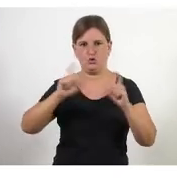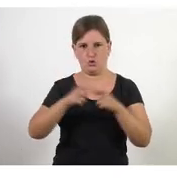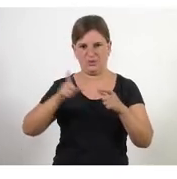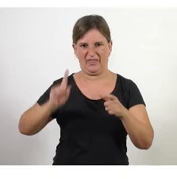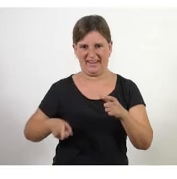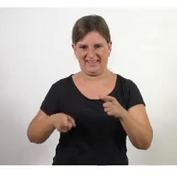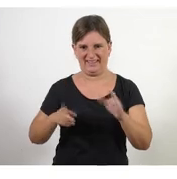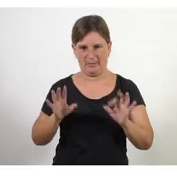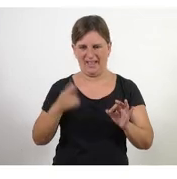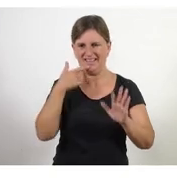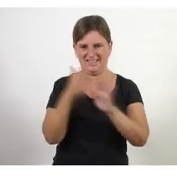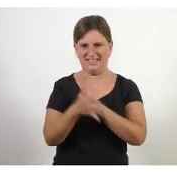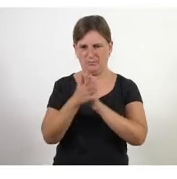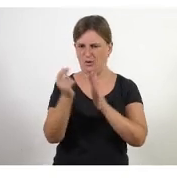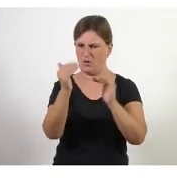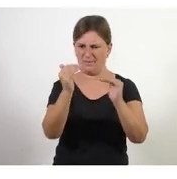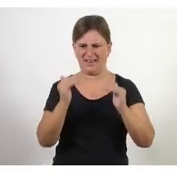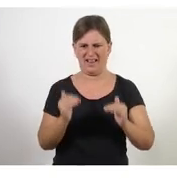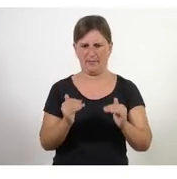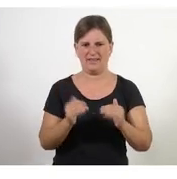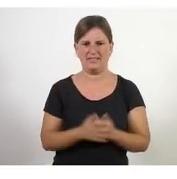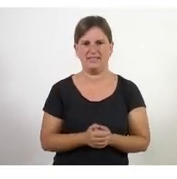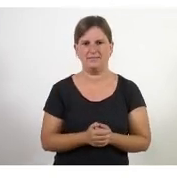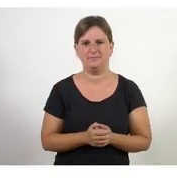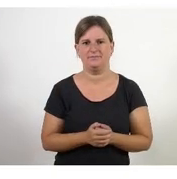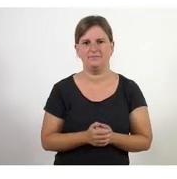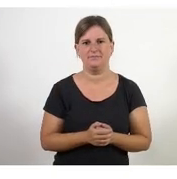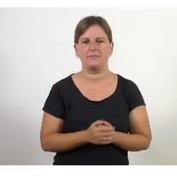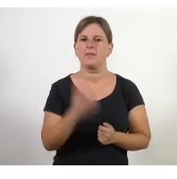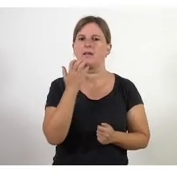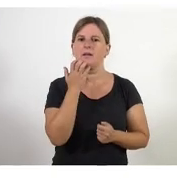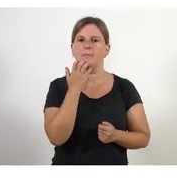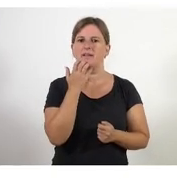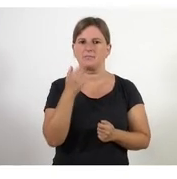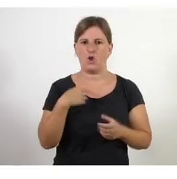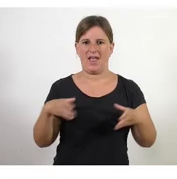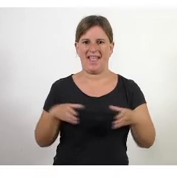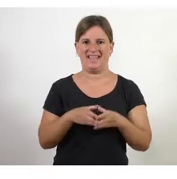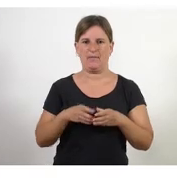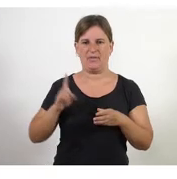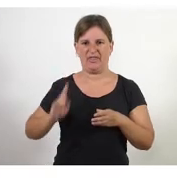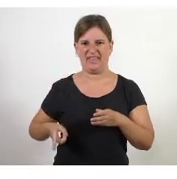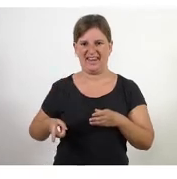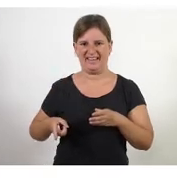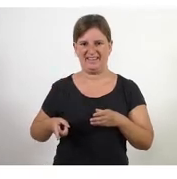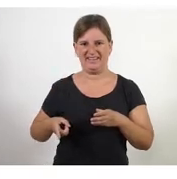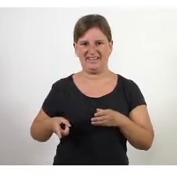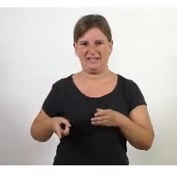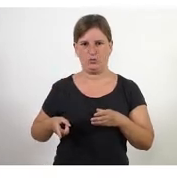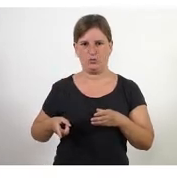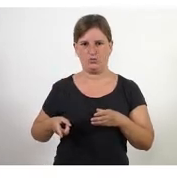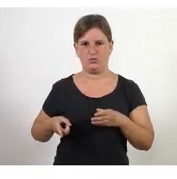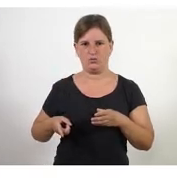anem una mica més a baix que s'entén molt millor des del meu parell quan tu tens un equip directiu una directora tres o quatre